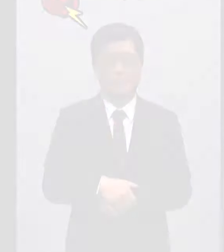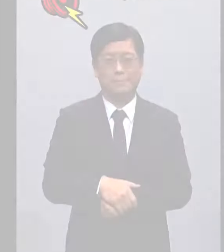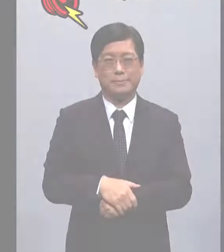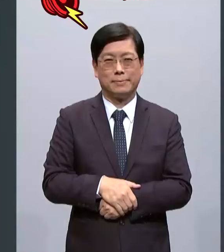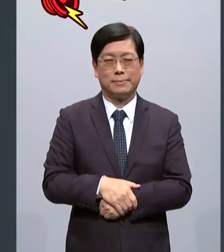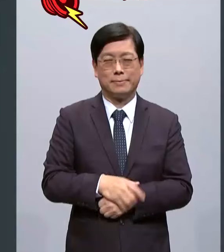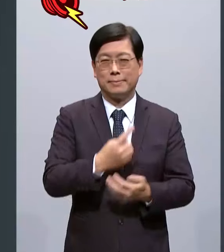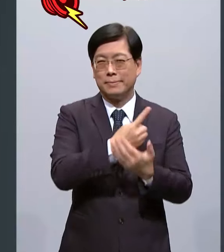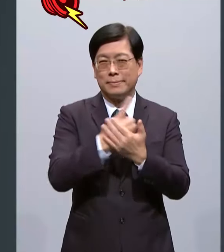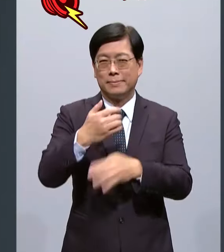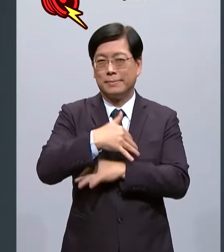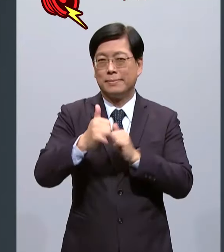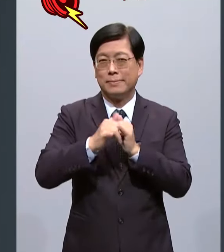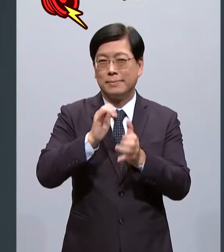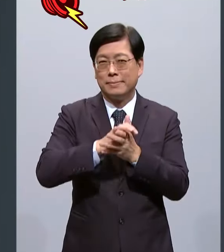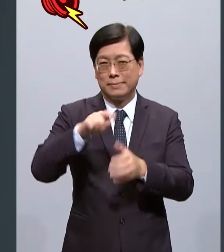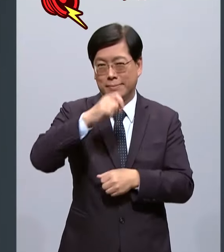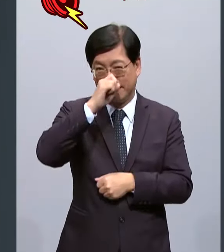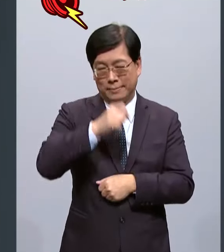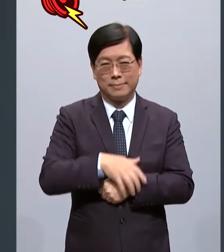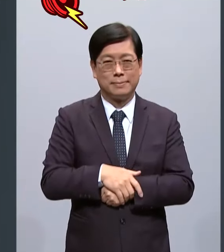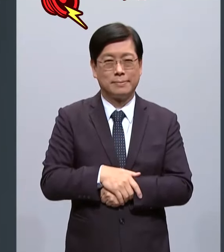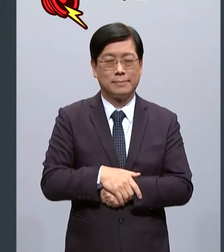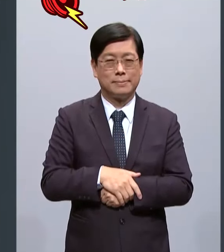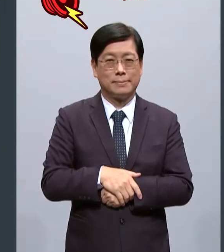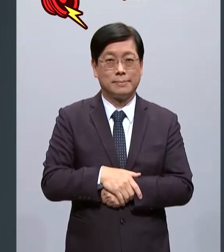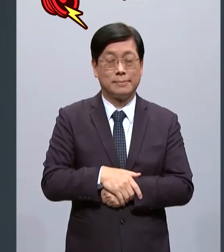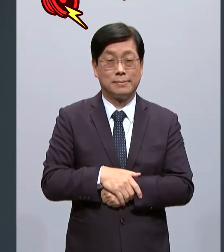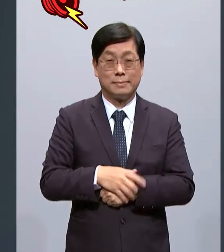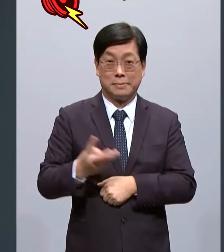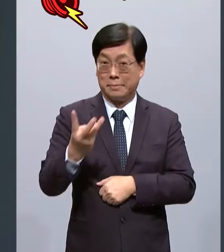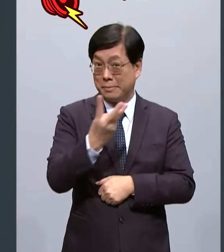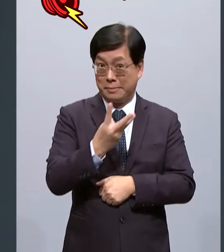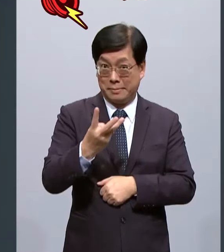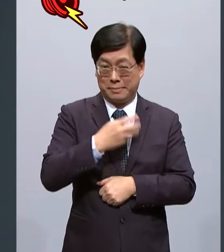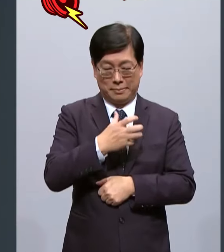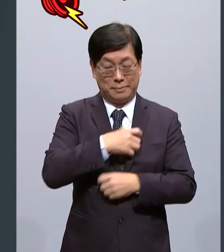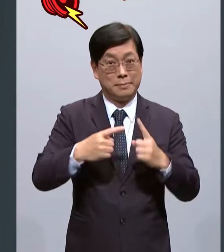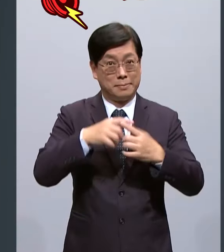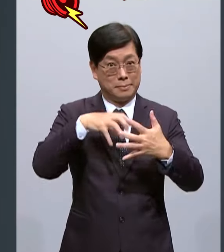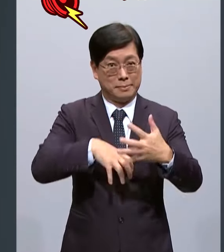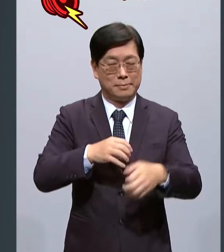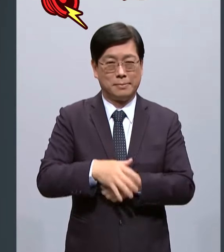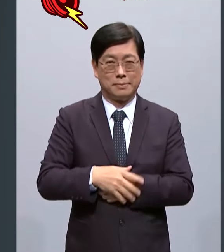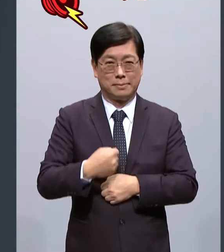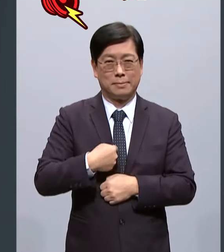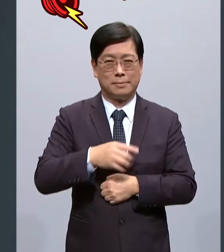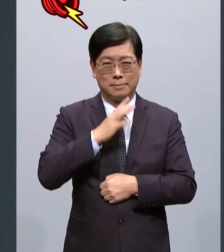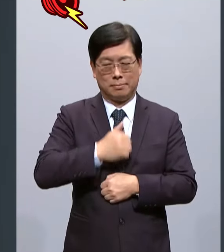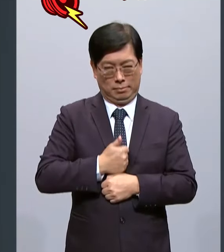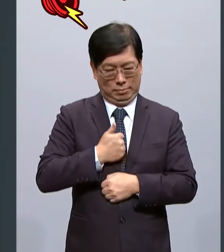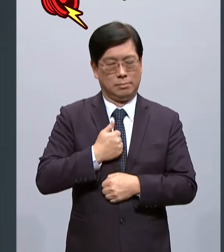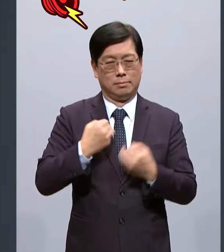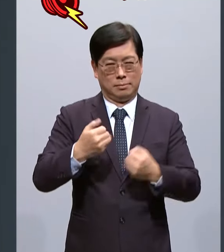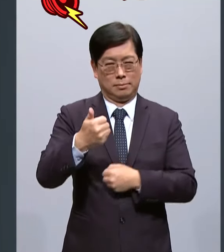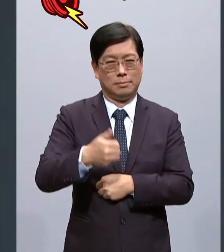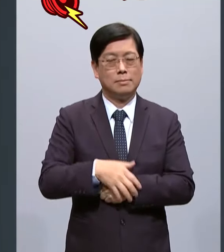路各位富老乡亲大家好在三组候选人当中我市政做最好